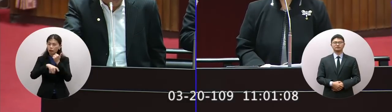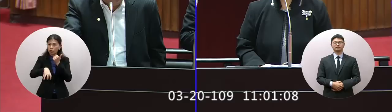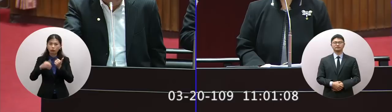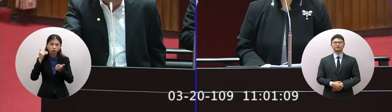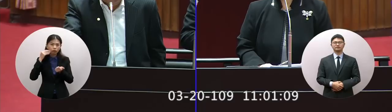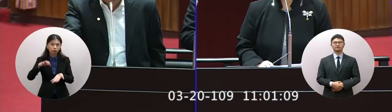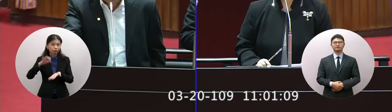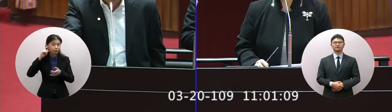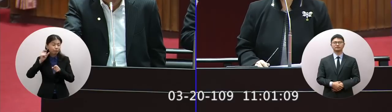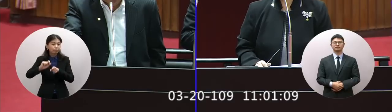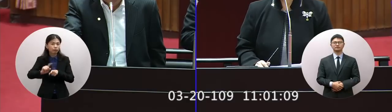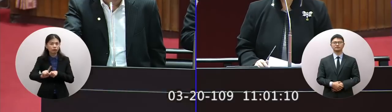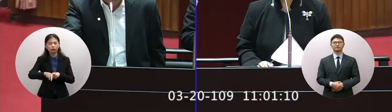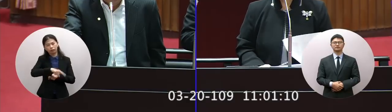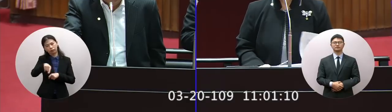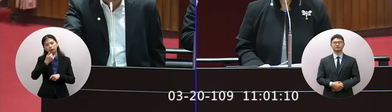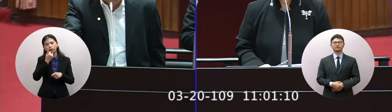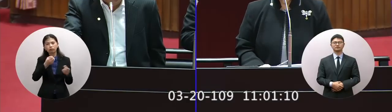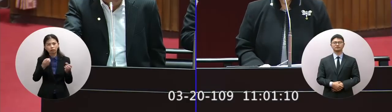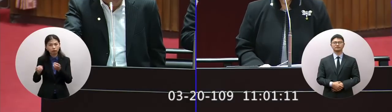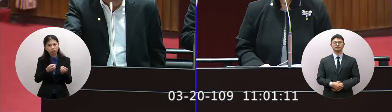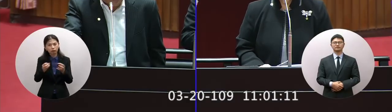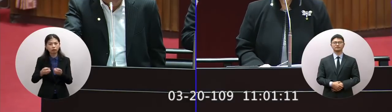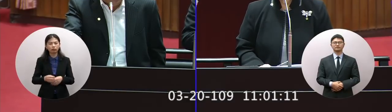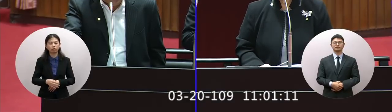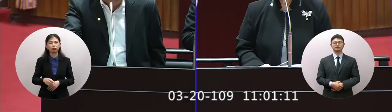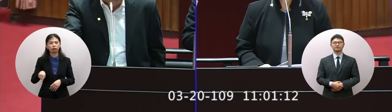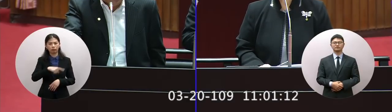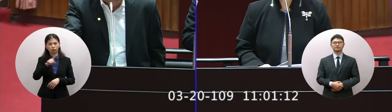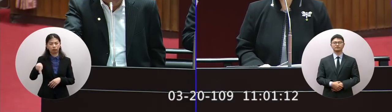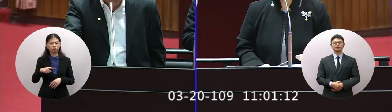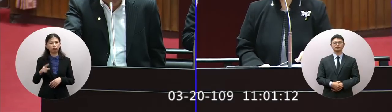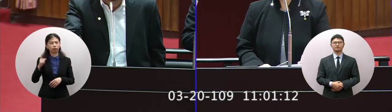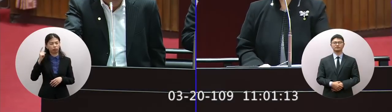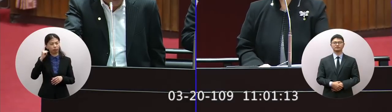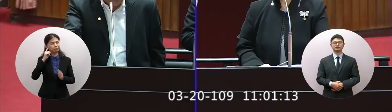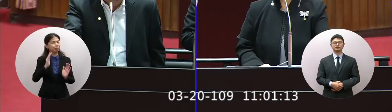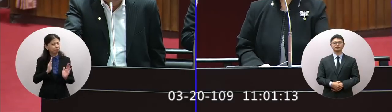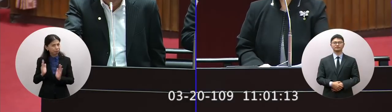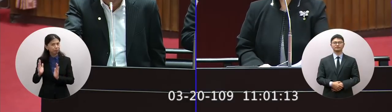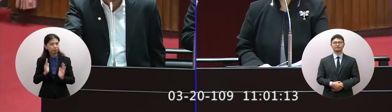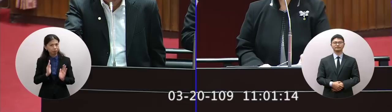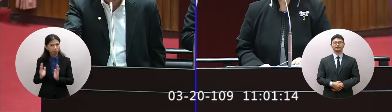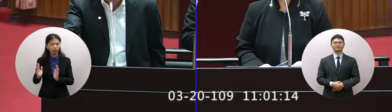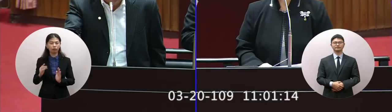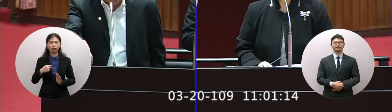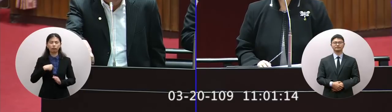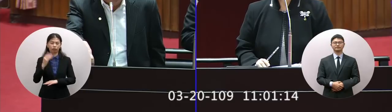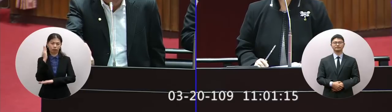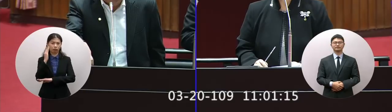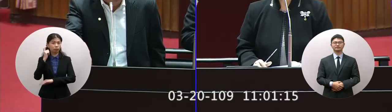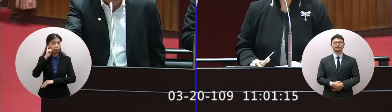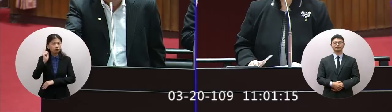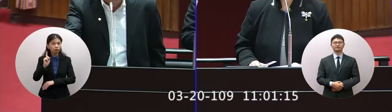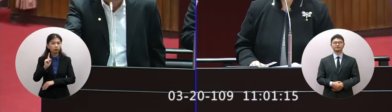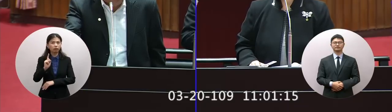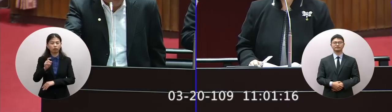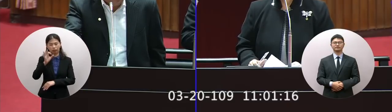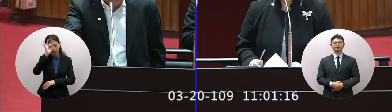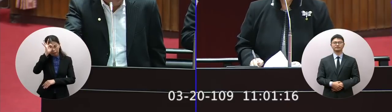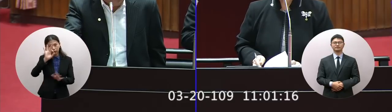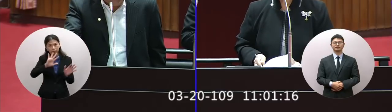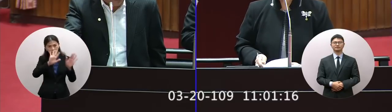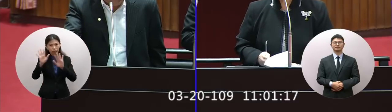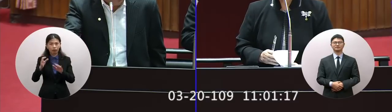關的提案 大家可以討論大家都站在理性的精神 那我們的態度很清楚就是量能